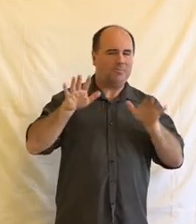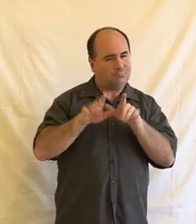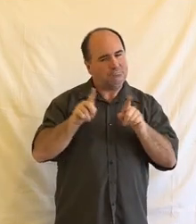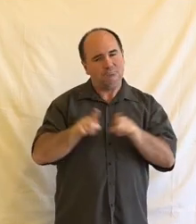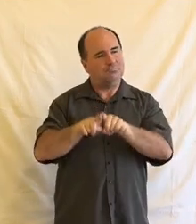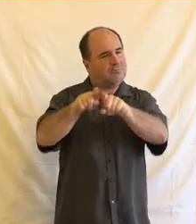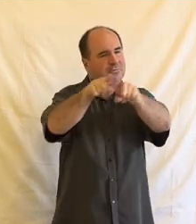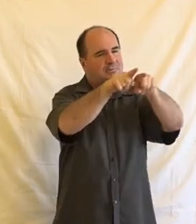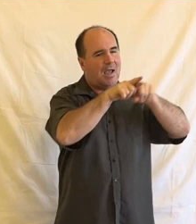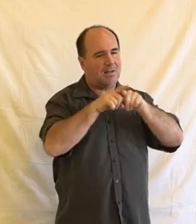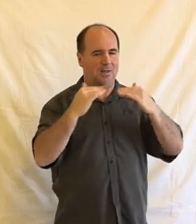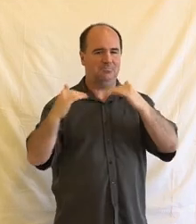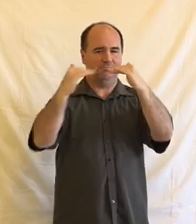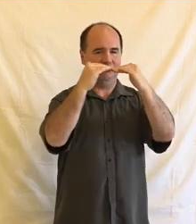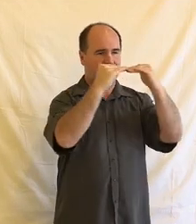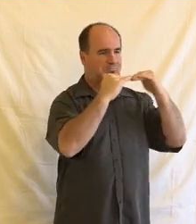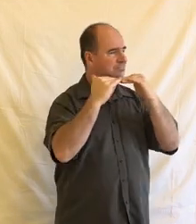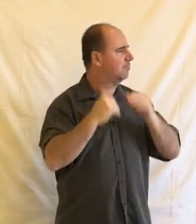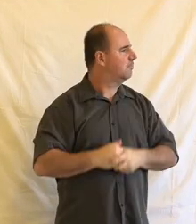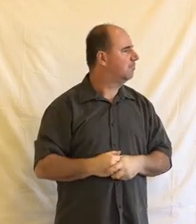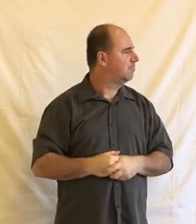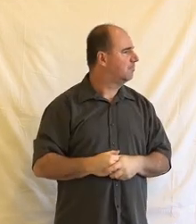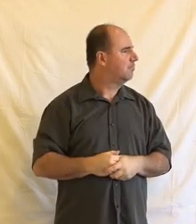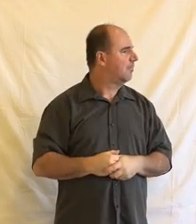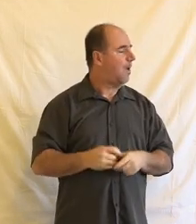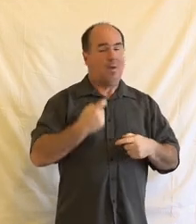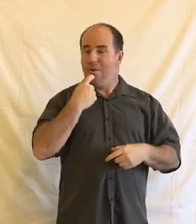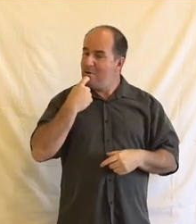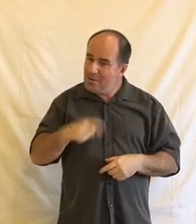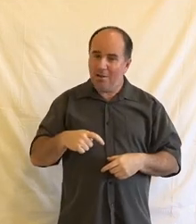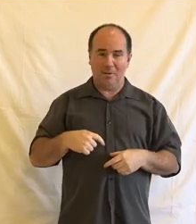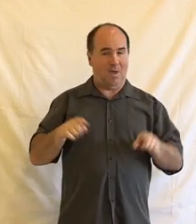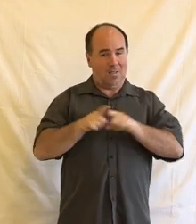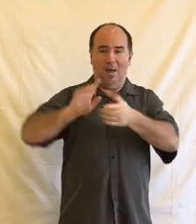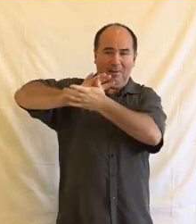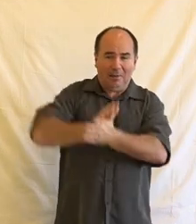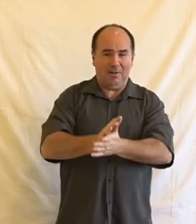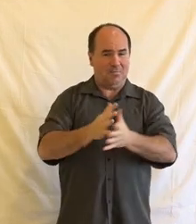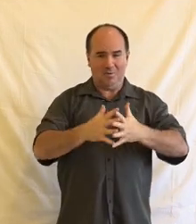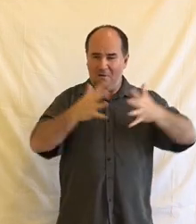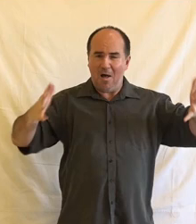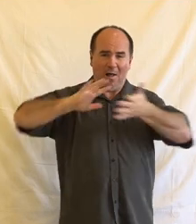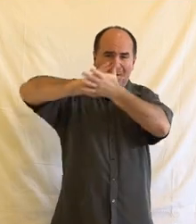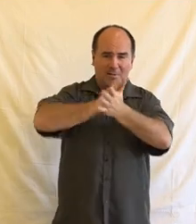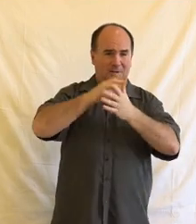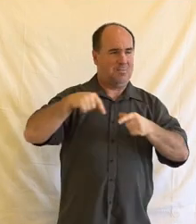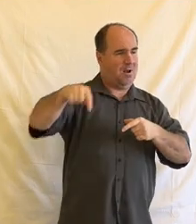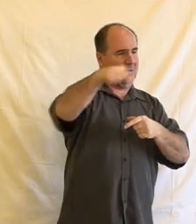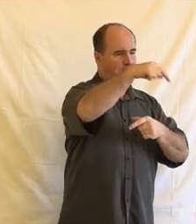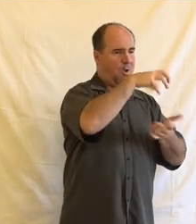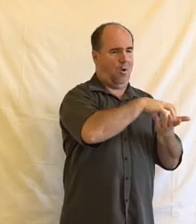ochrany lidských práv vyšší nebo nechceme právě, aby docházelo k hromadné diskriminaci, jak jsem popsala v tom úvodním příkladu,